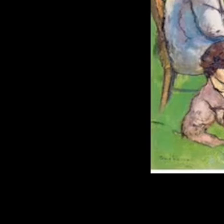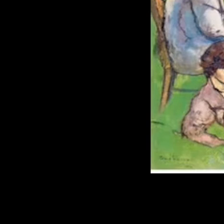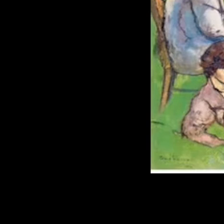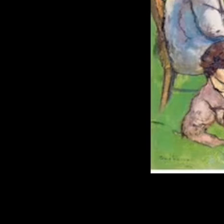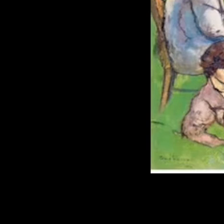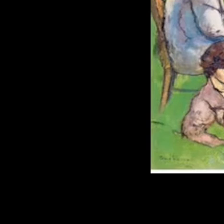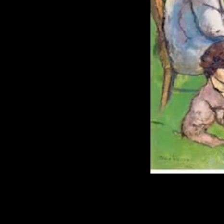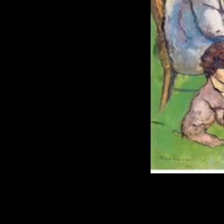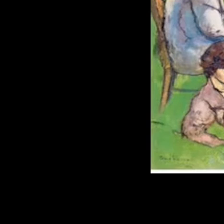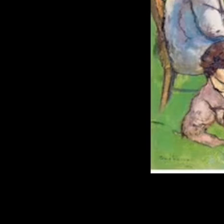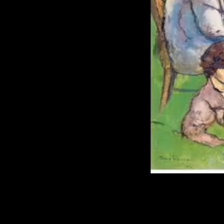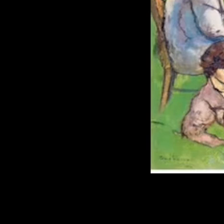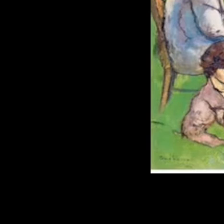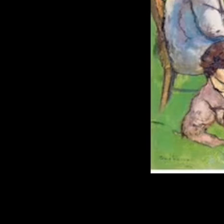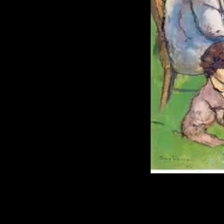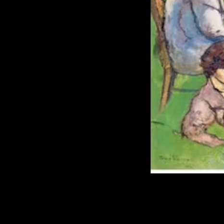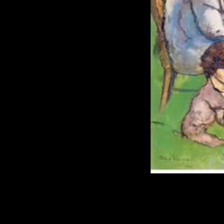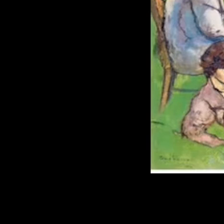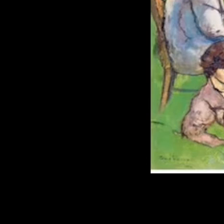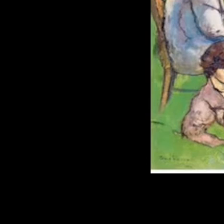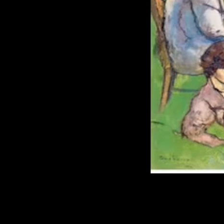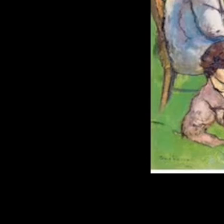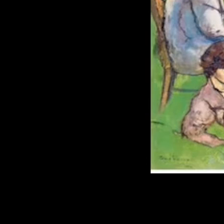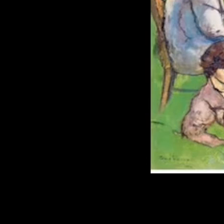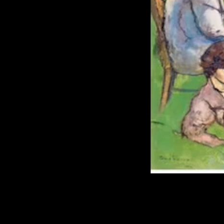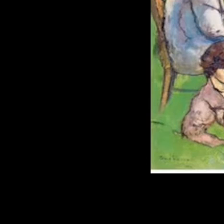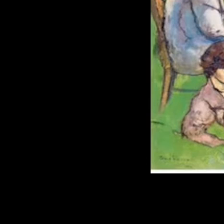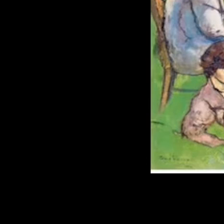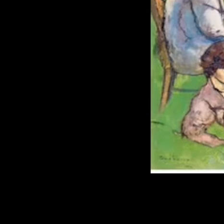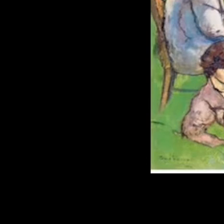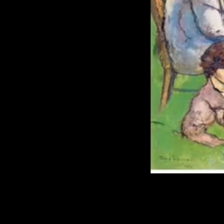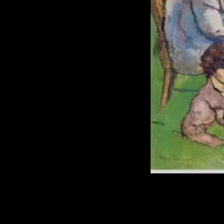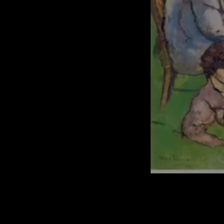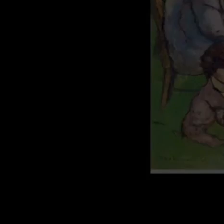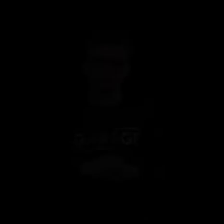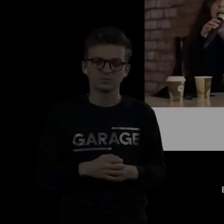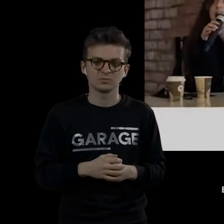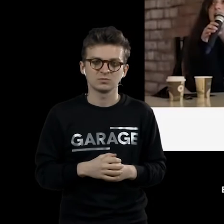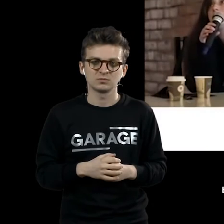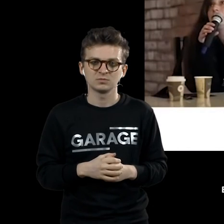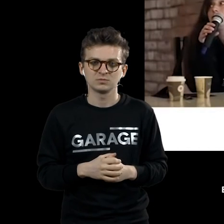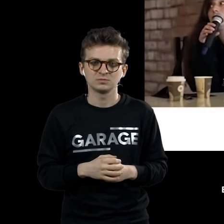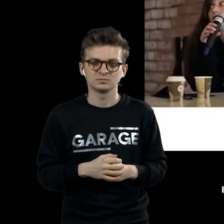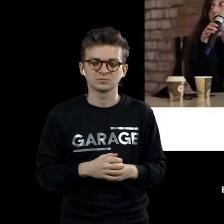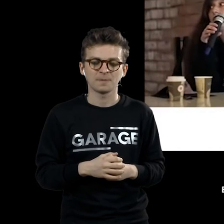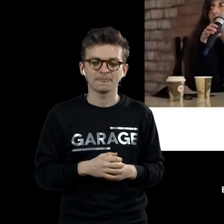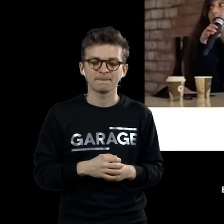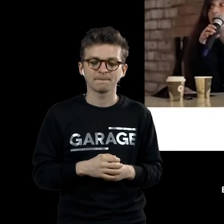Люди также написаны крупными мазками, лица читаются неясно. И